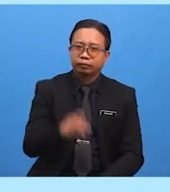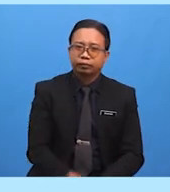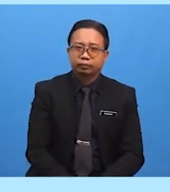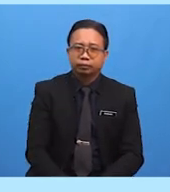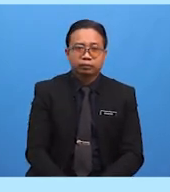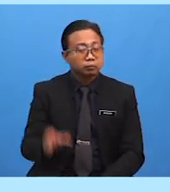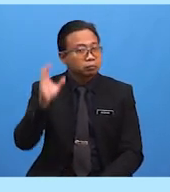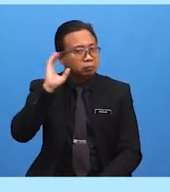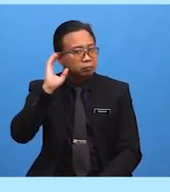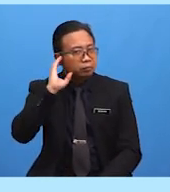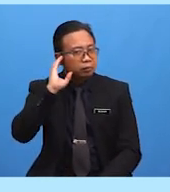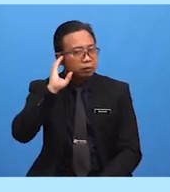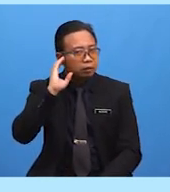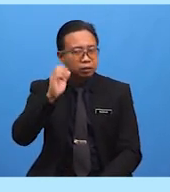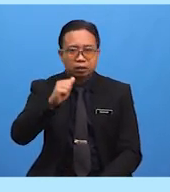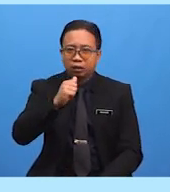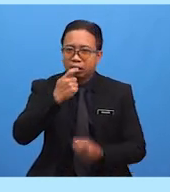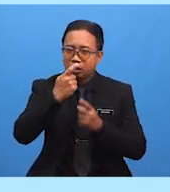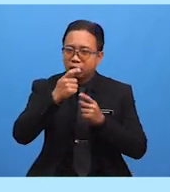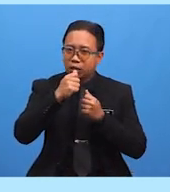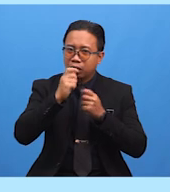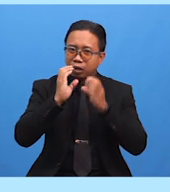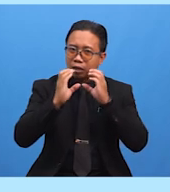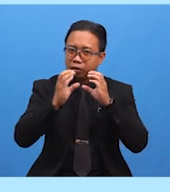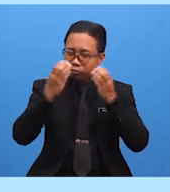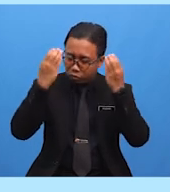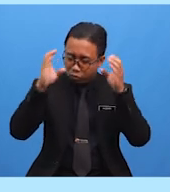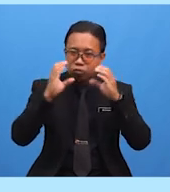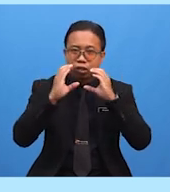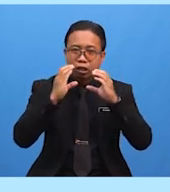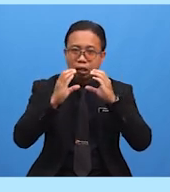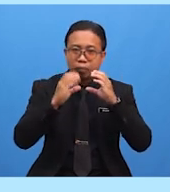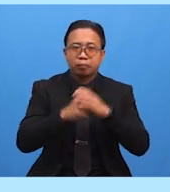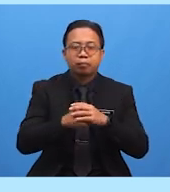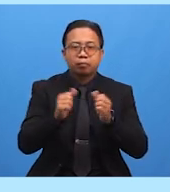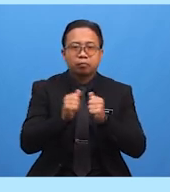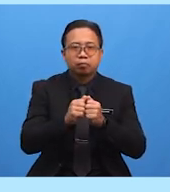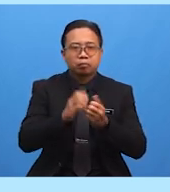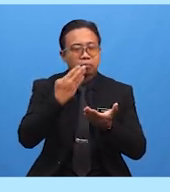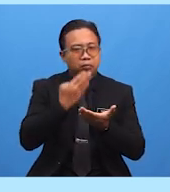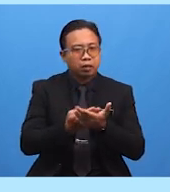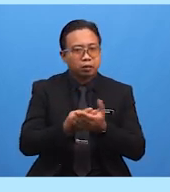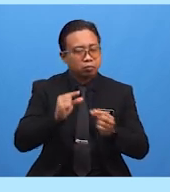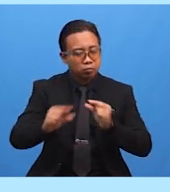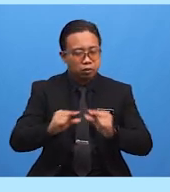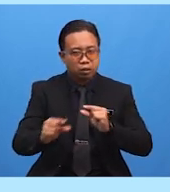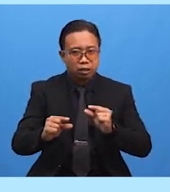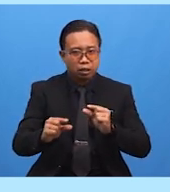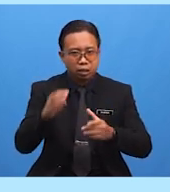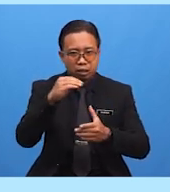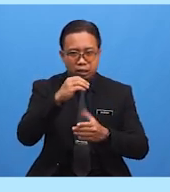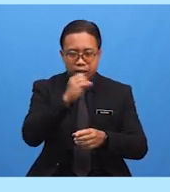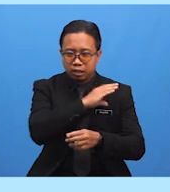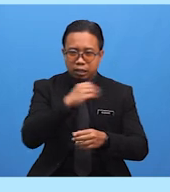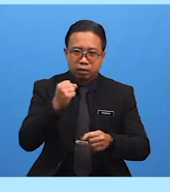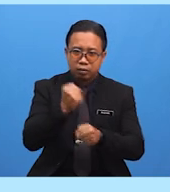Mendengar Arahan Guru Dengan Baik Serta Bergerak Dan Bekerja Dalam